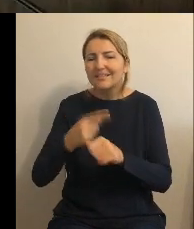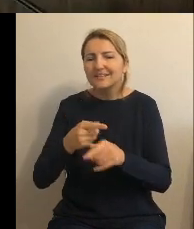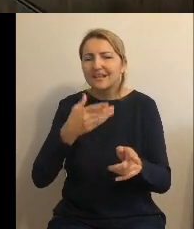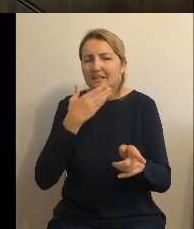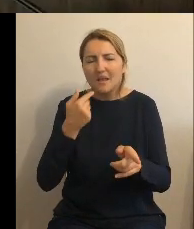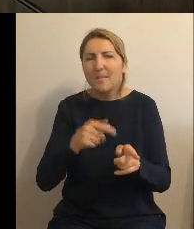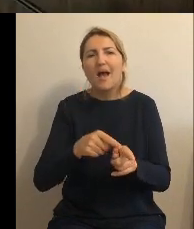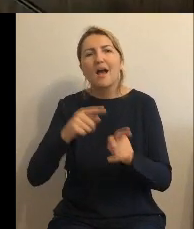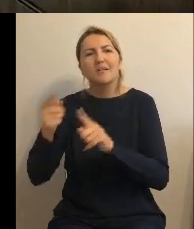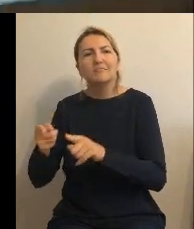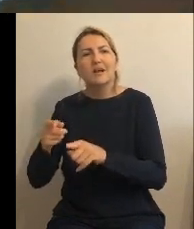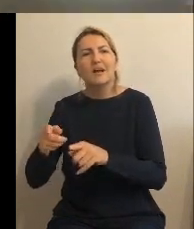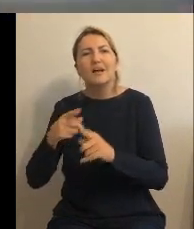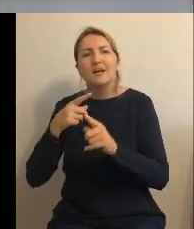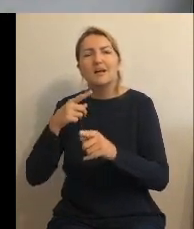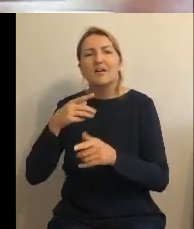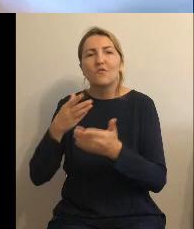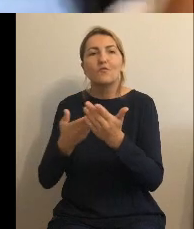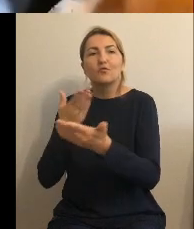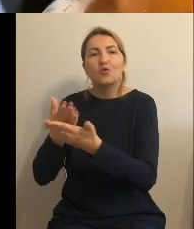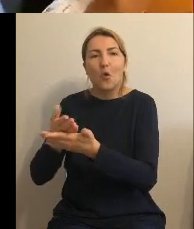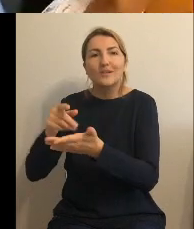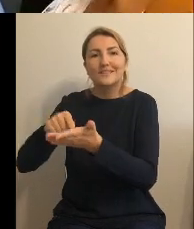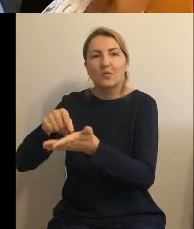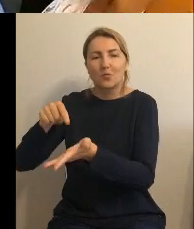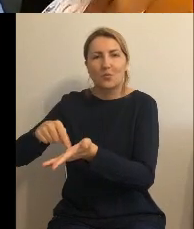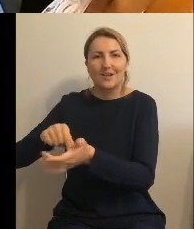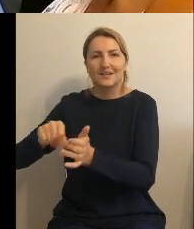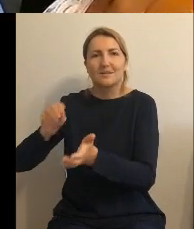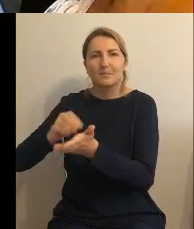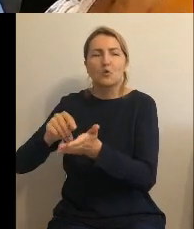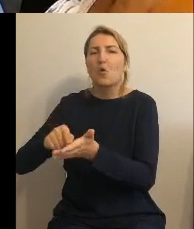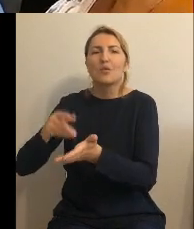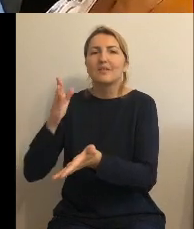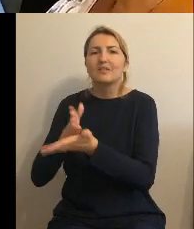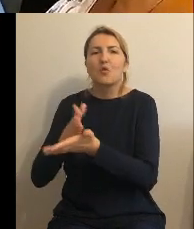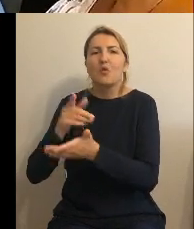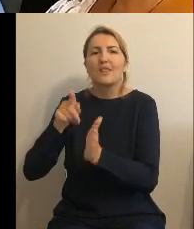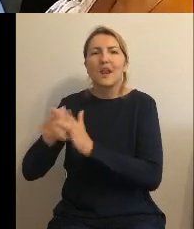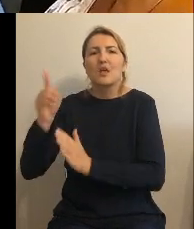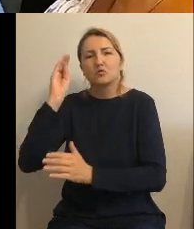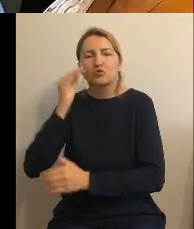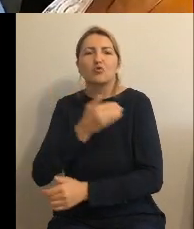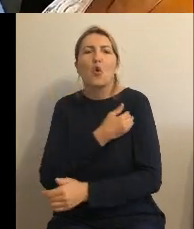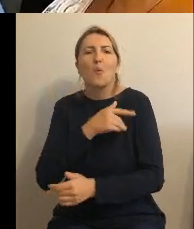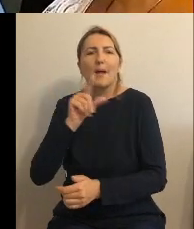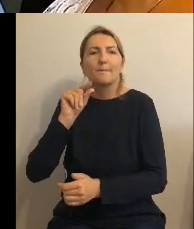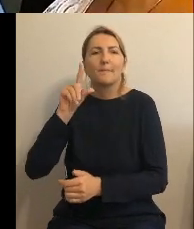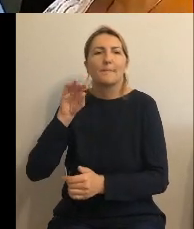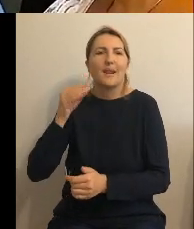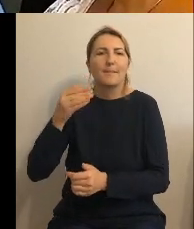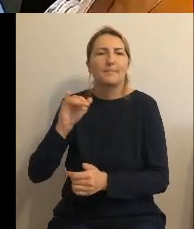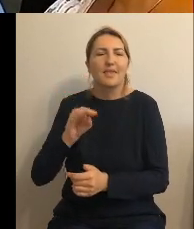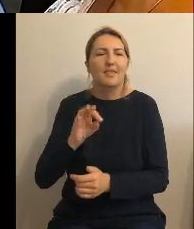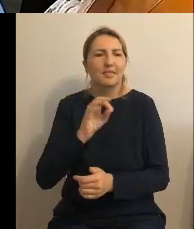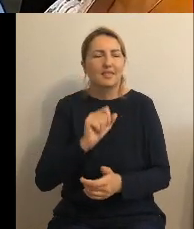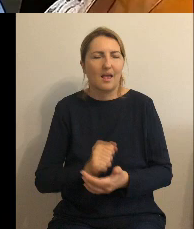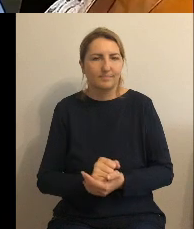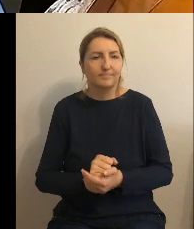jakie szkoły. I to mogło dotyczyć tylko szkoły w Plymiętach. że akurat, że tak powiem, nasi słuchacze internetowi